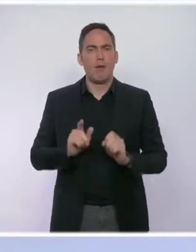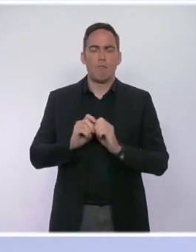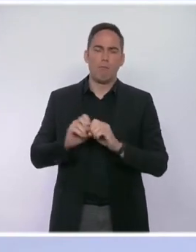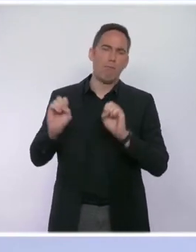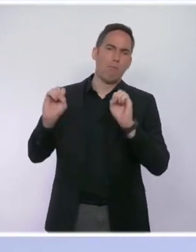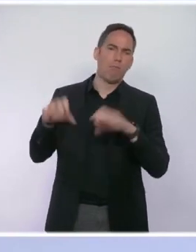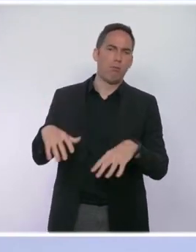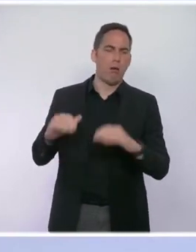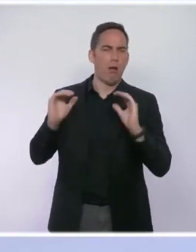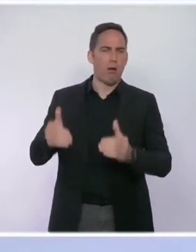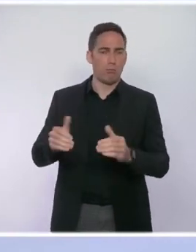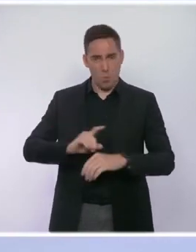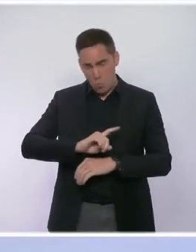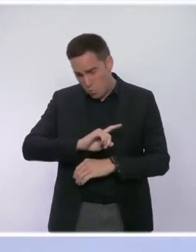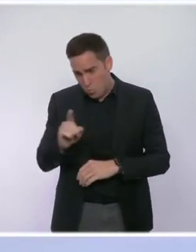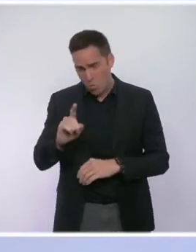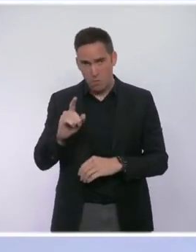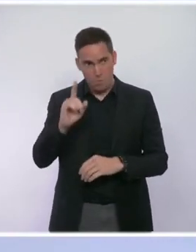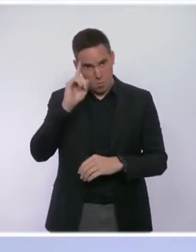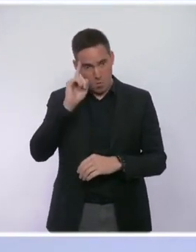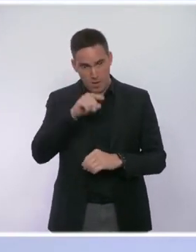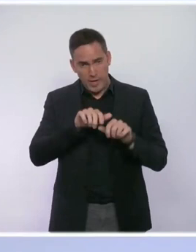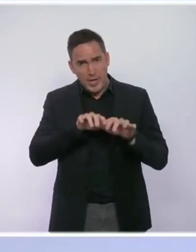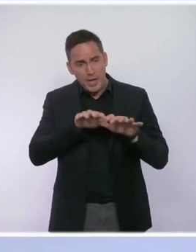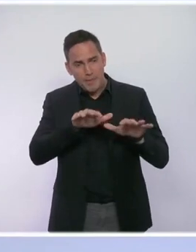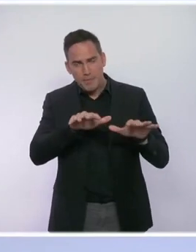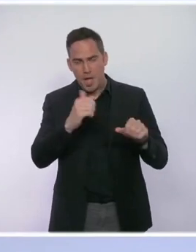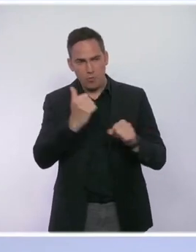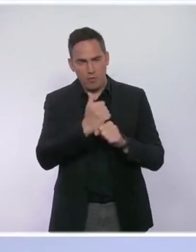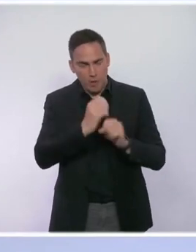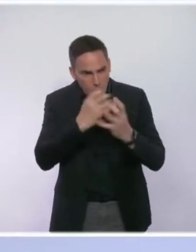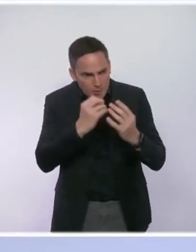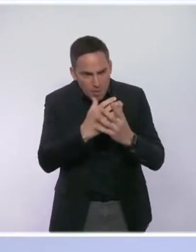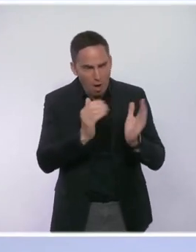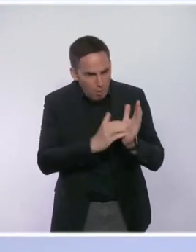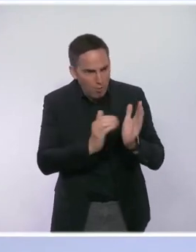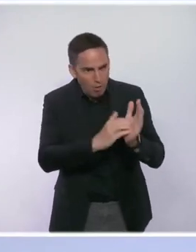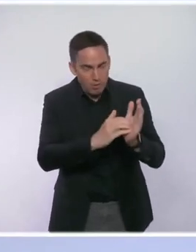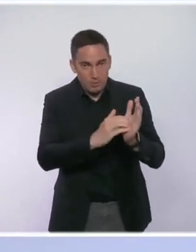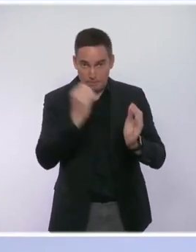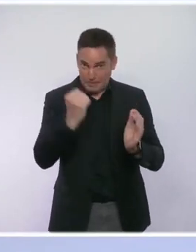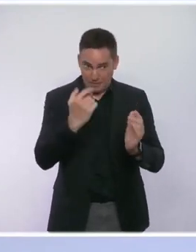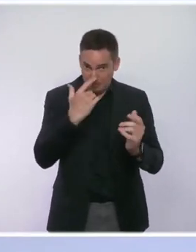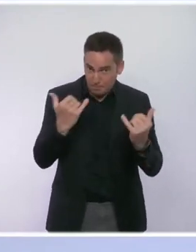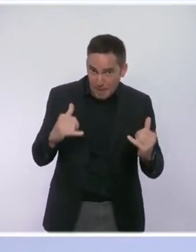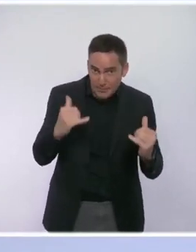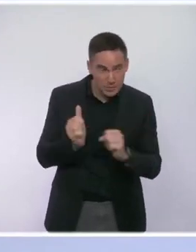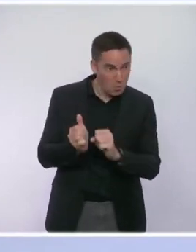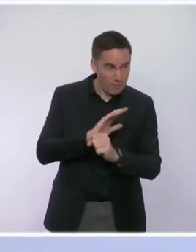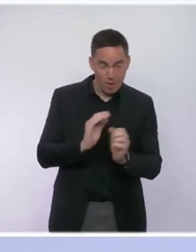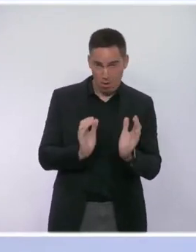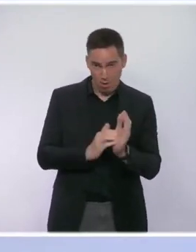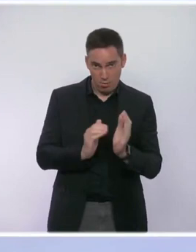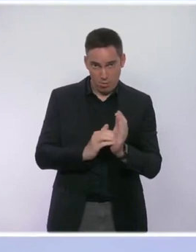serait plus que précipité face à une épidémie qui nous a tant de fois surpris et qui surtout n'est pas finie. Pour toutes ces raisons, nous sommes